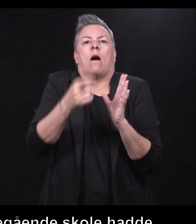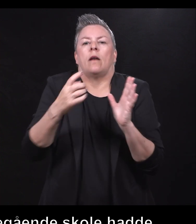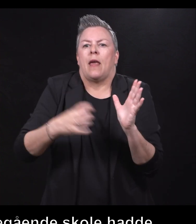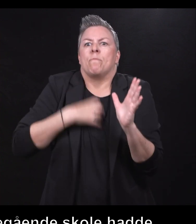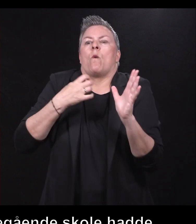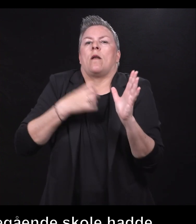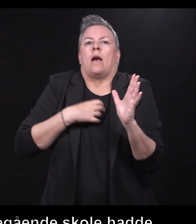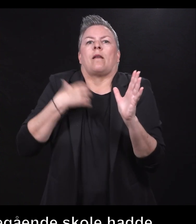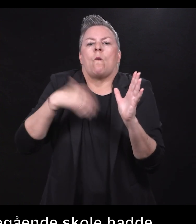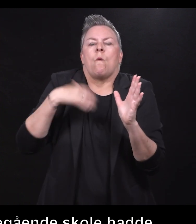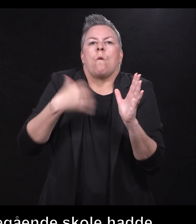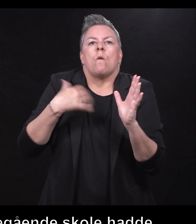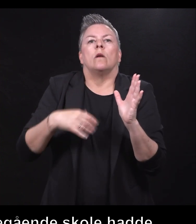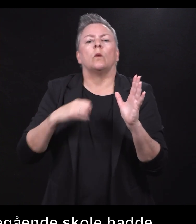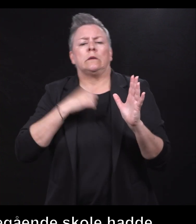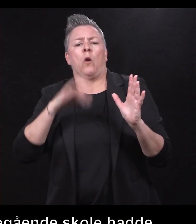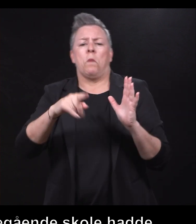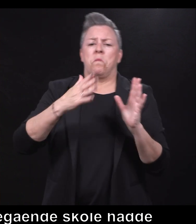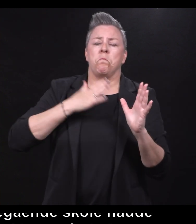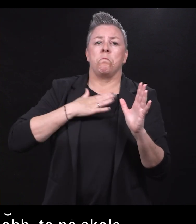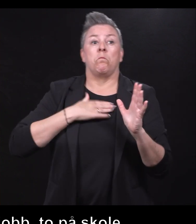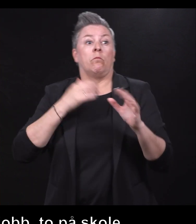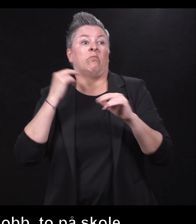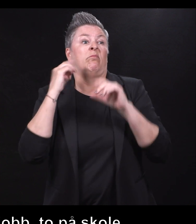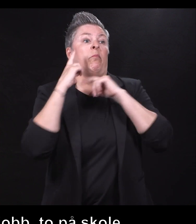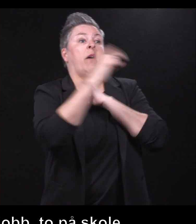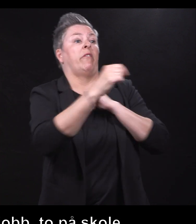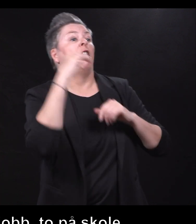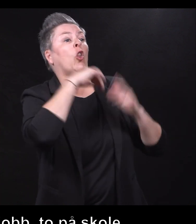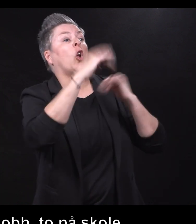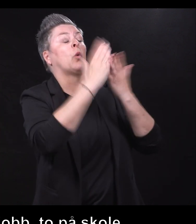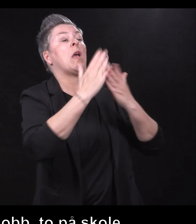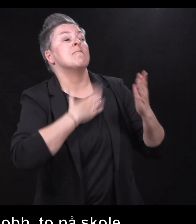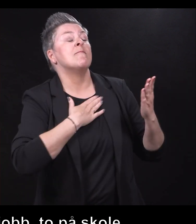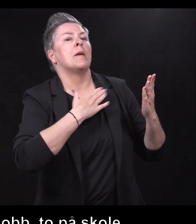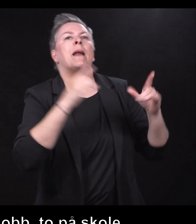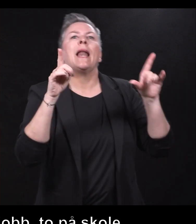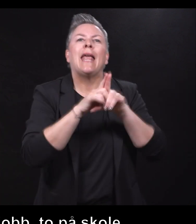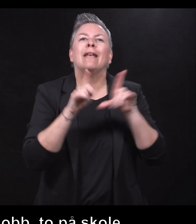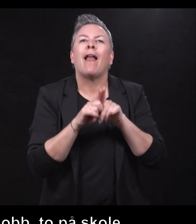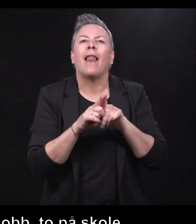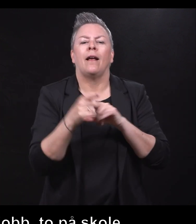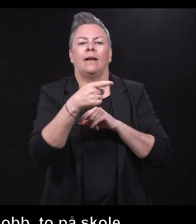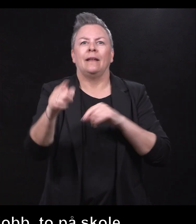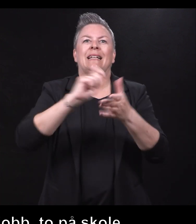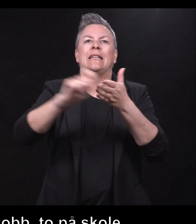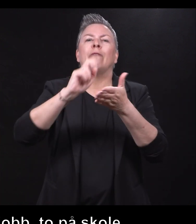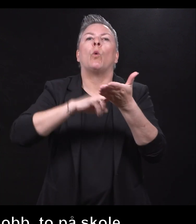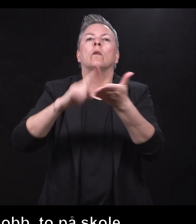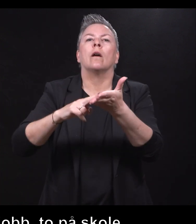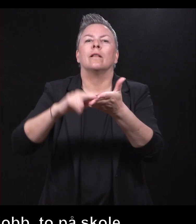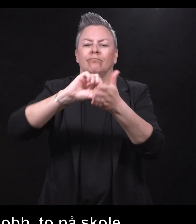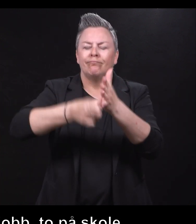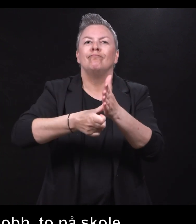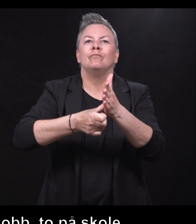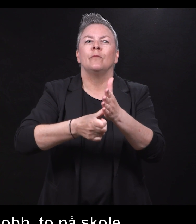mye, at selv om han da ønsket å være på folkehøyskole etter det et år, så skrev de kontraktene sånn at den jobben så klar får